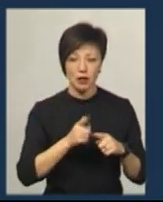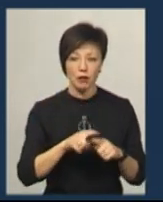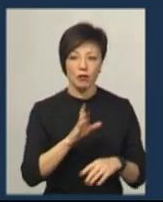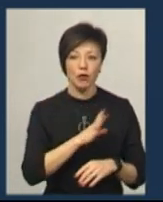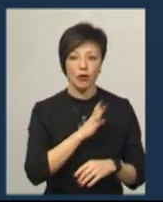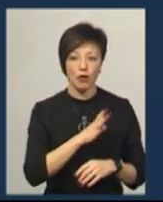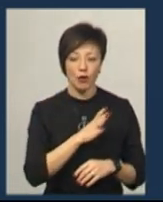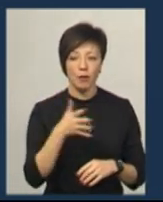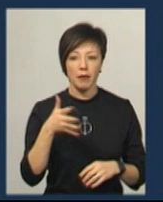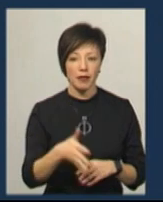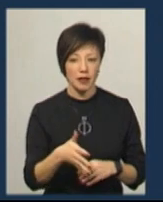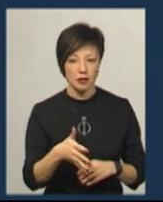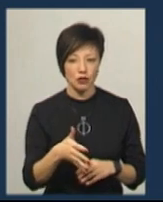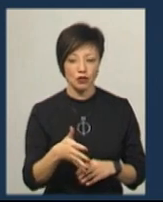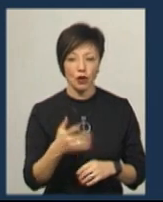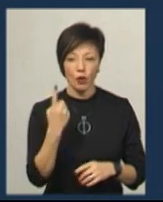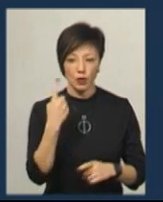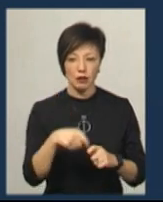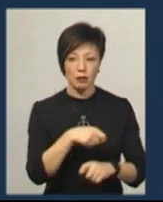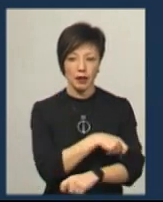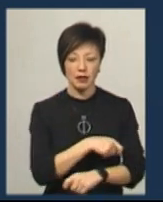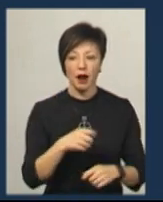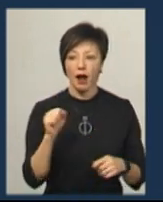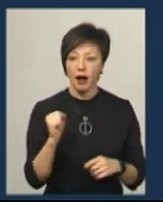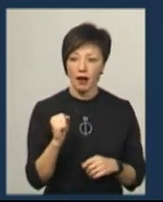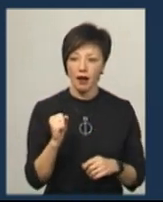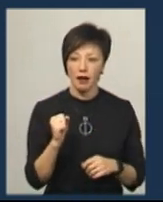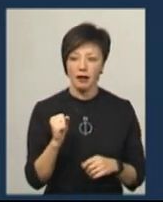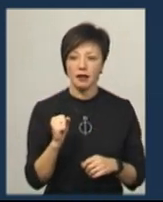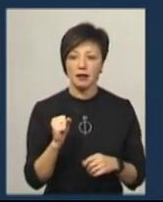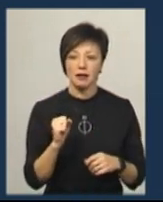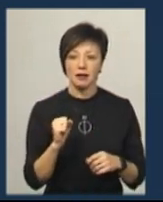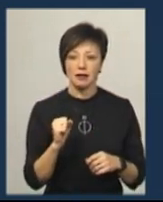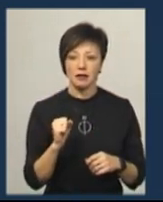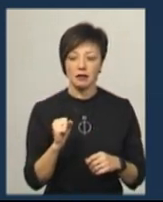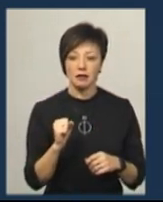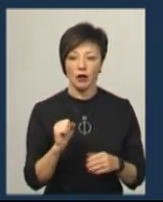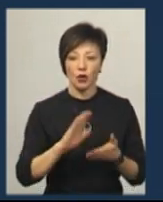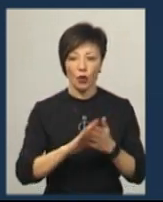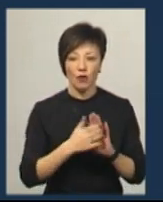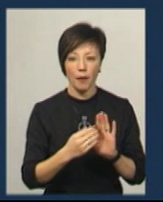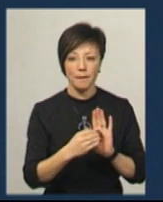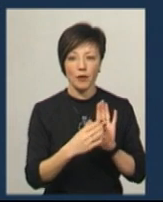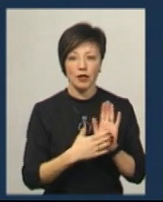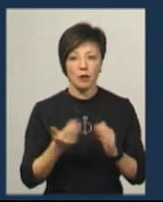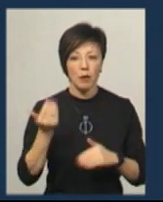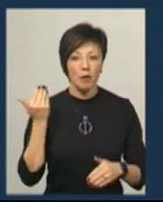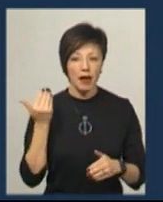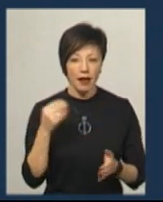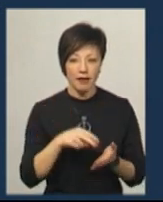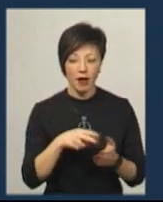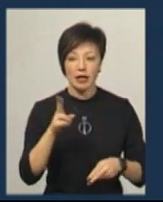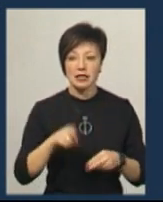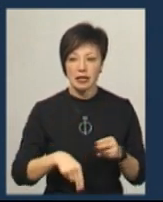то було 5000 квадратний метр. А що в договорах прописали, що це попередня вартість, а